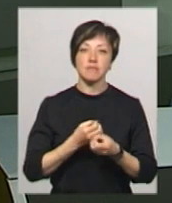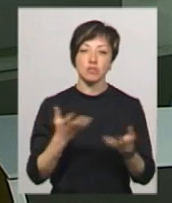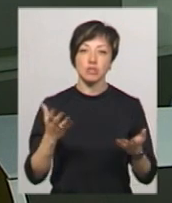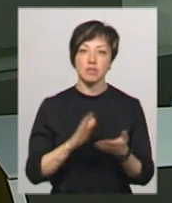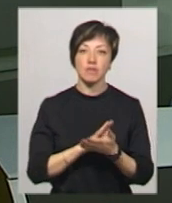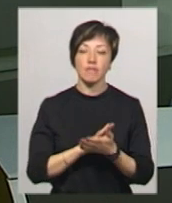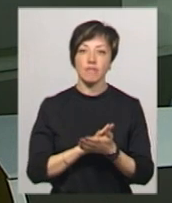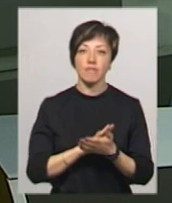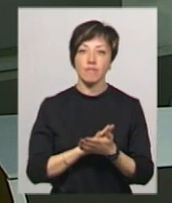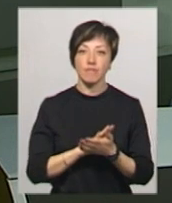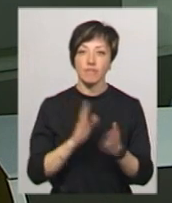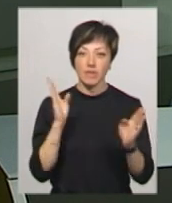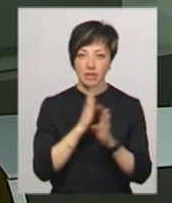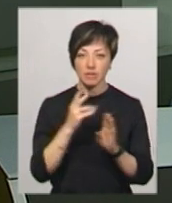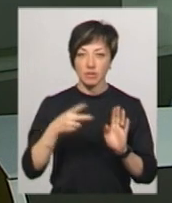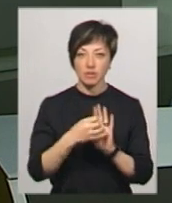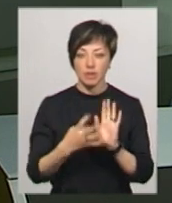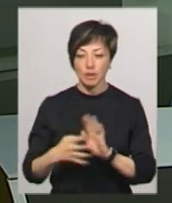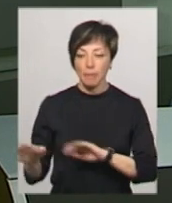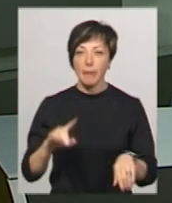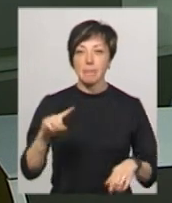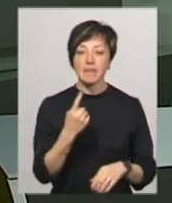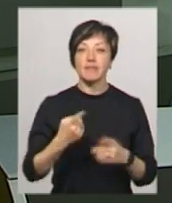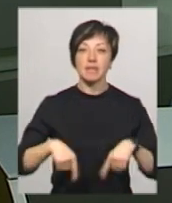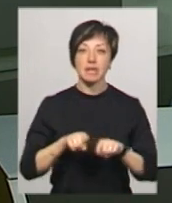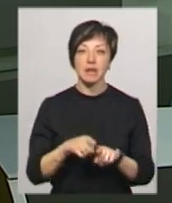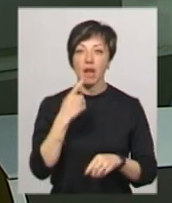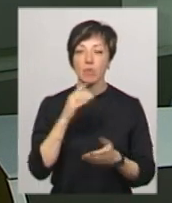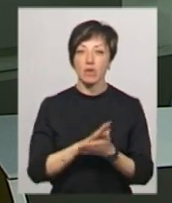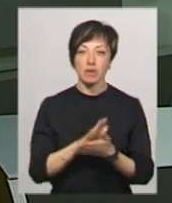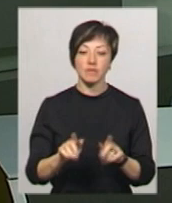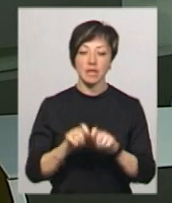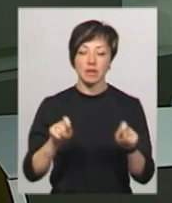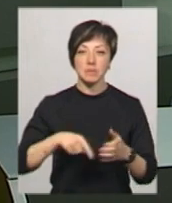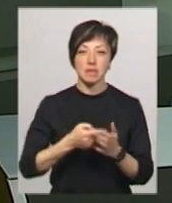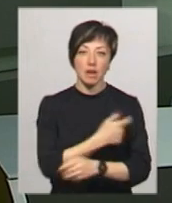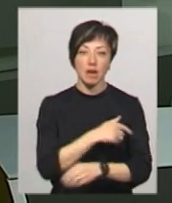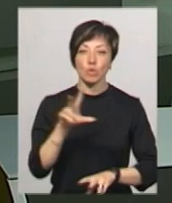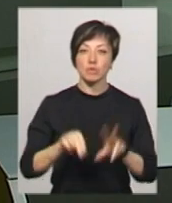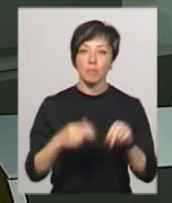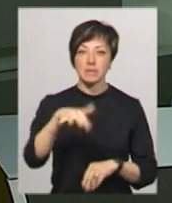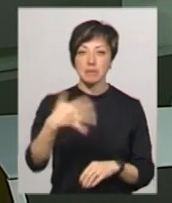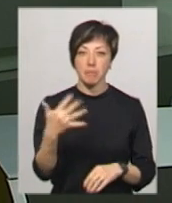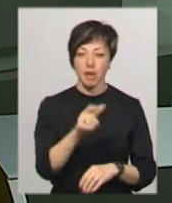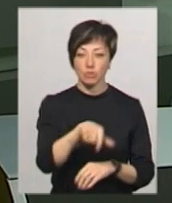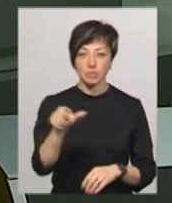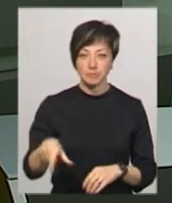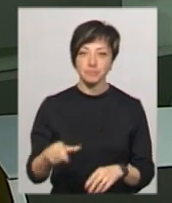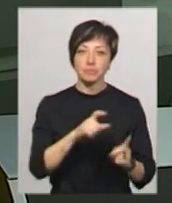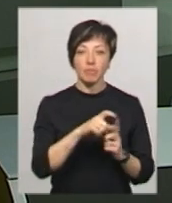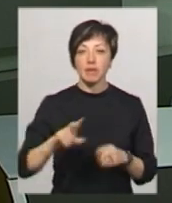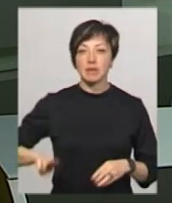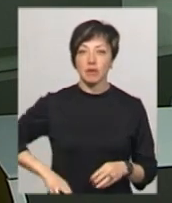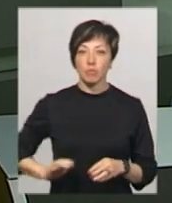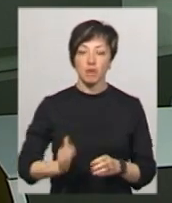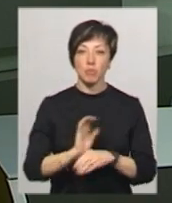Перше відділення гемодіалізу відкрили сьогодні в Хмельницькій міській лікарні. Воно розраховано на 55 пацієнтів. За словами директора